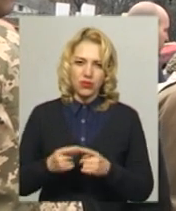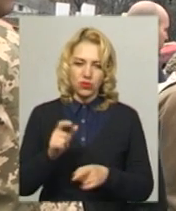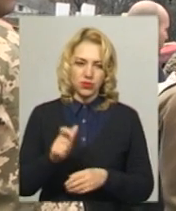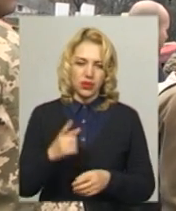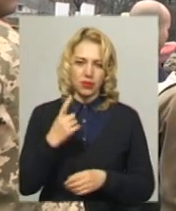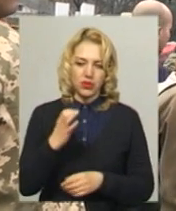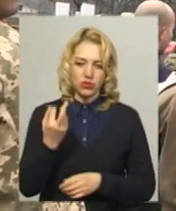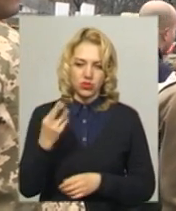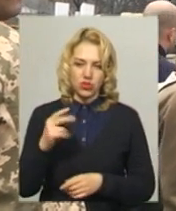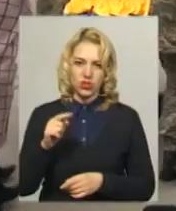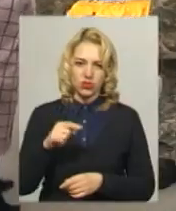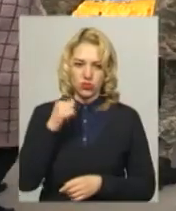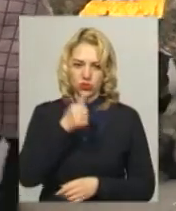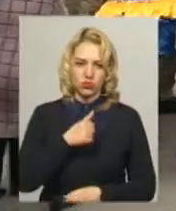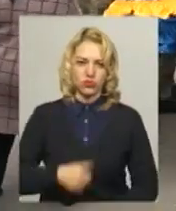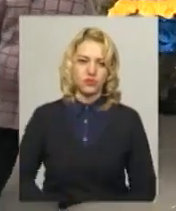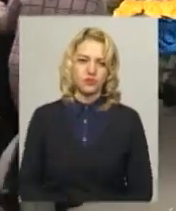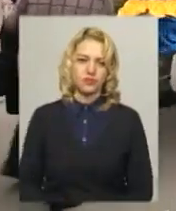на 1 січня поточного року.